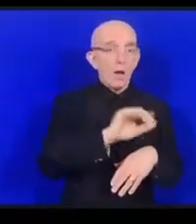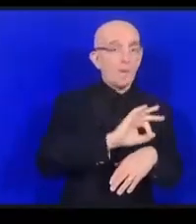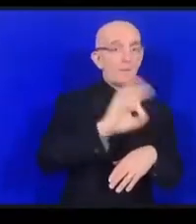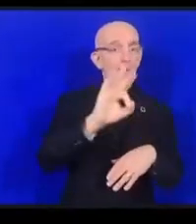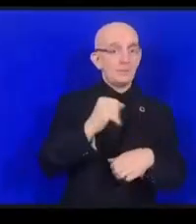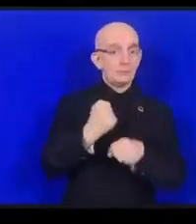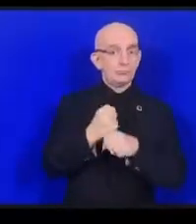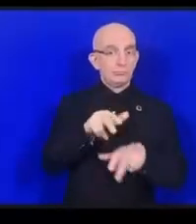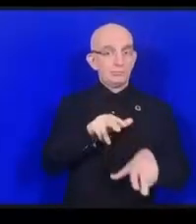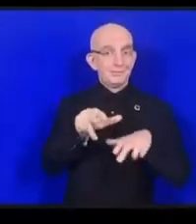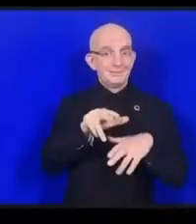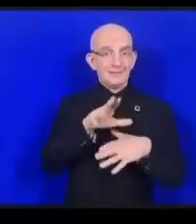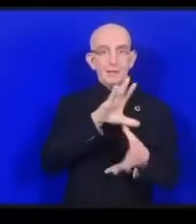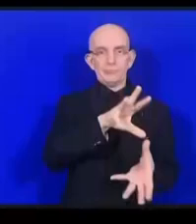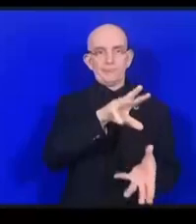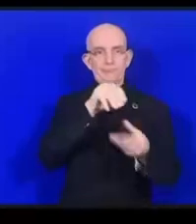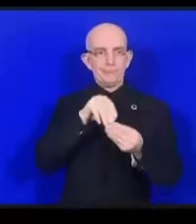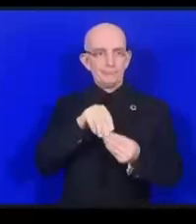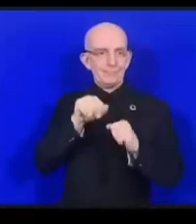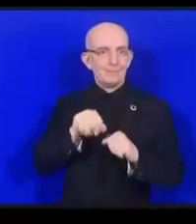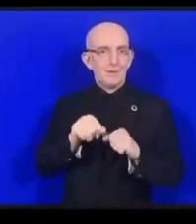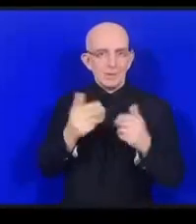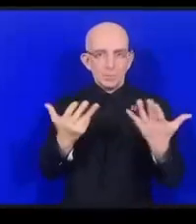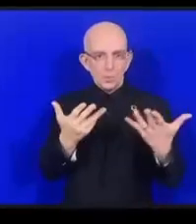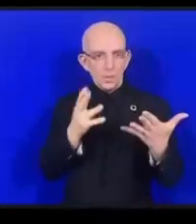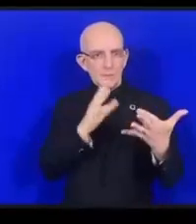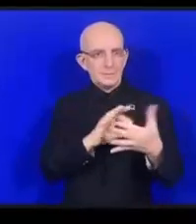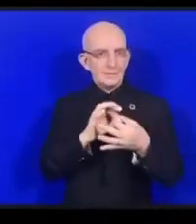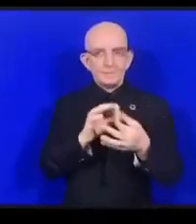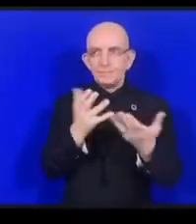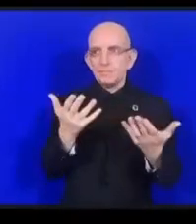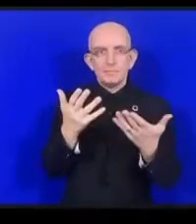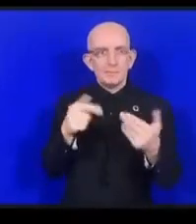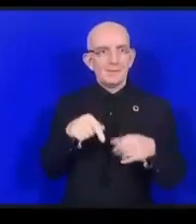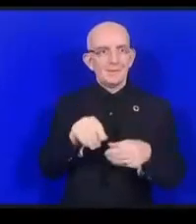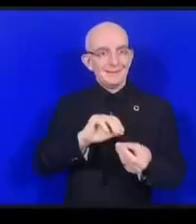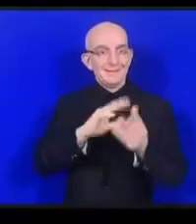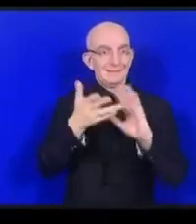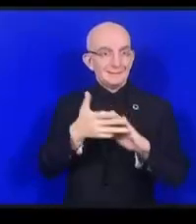と例えば都市とかあるいは人々と